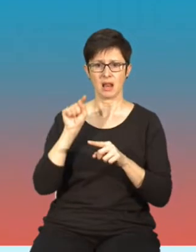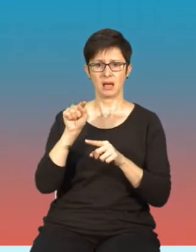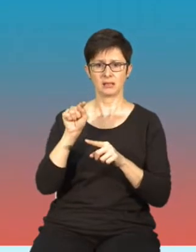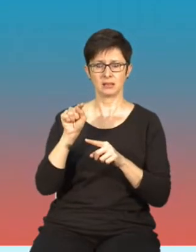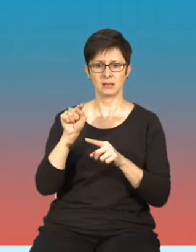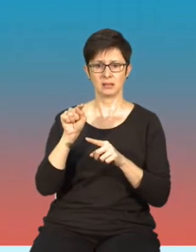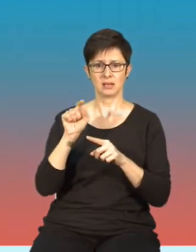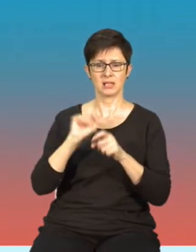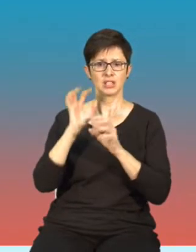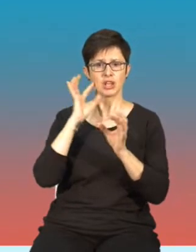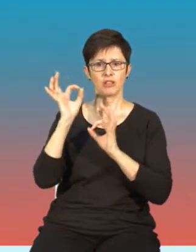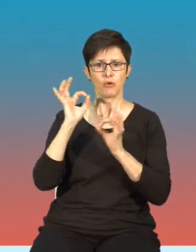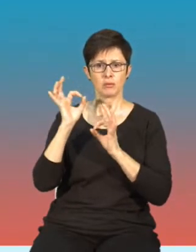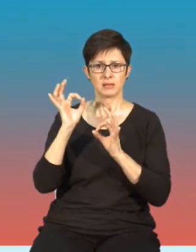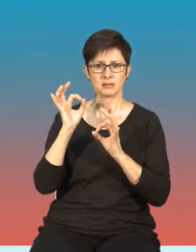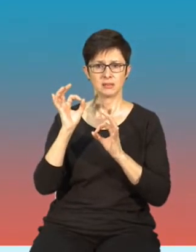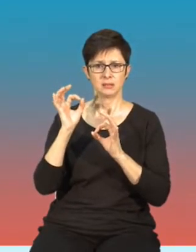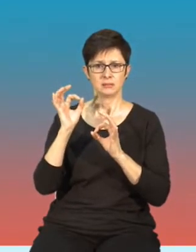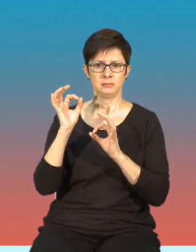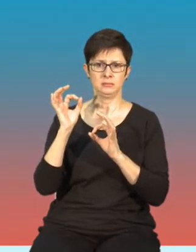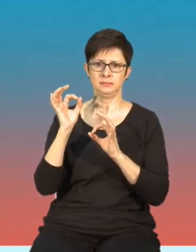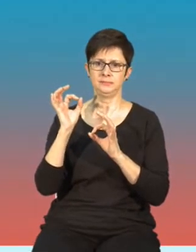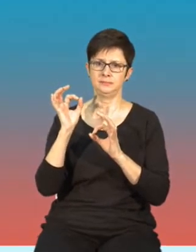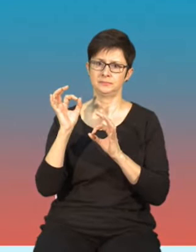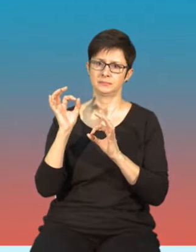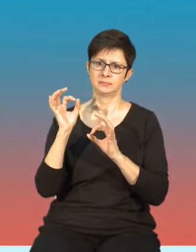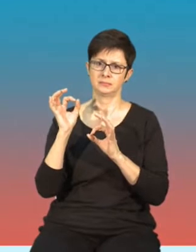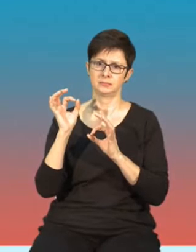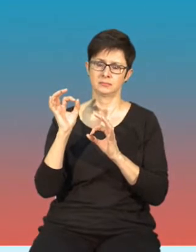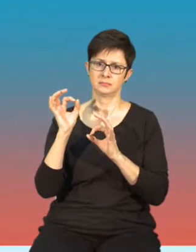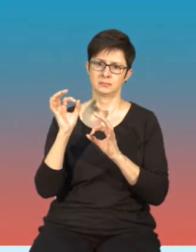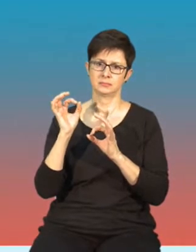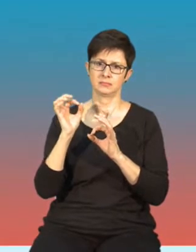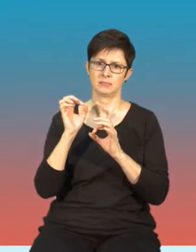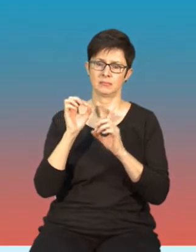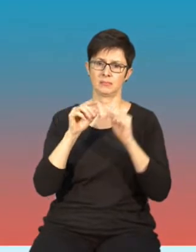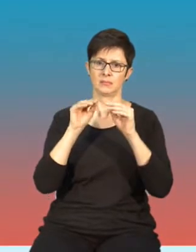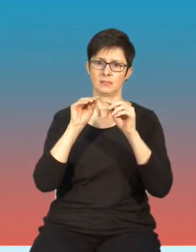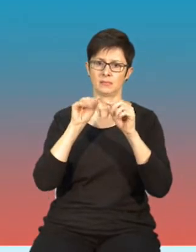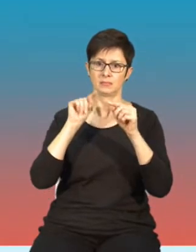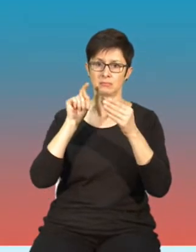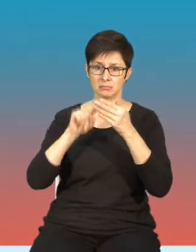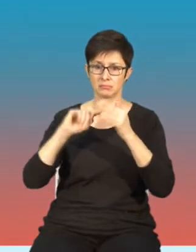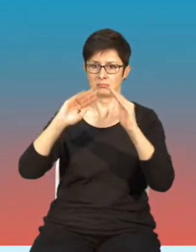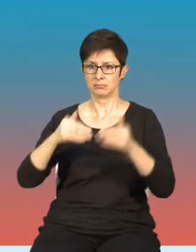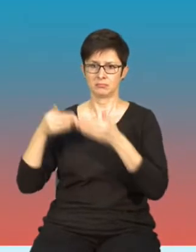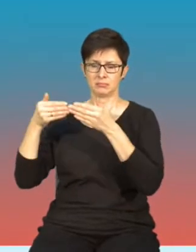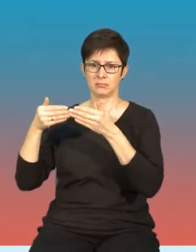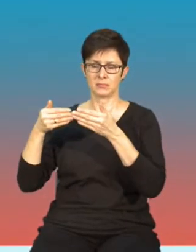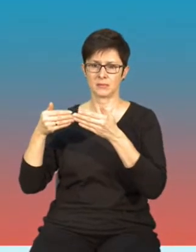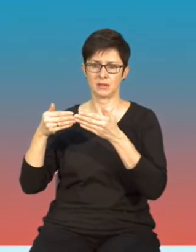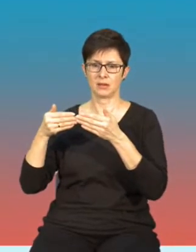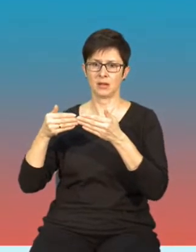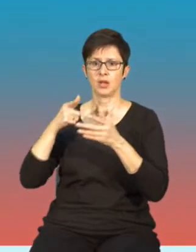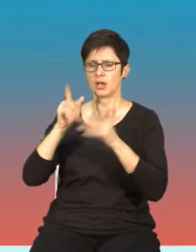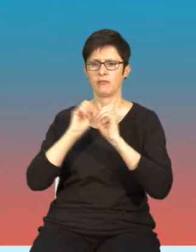prowadzi do artykułu, który wyjaśnia kontekst oryginalny